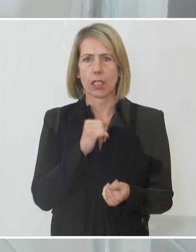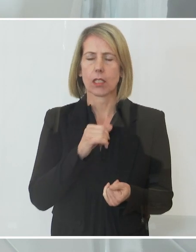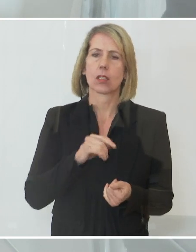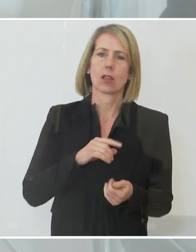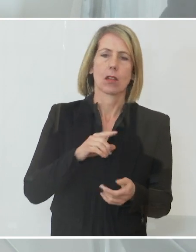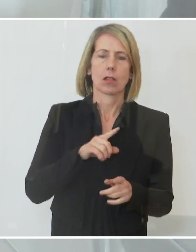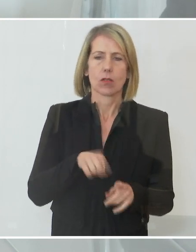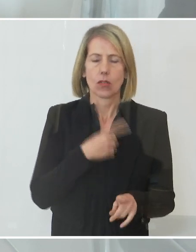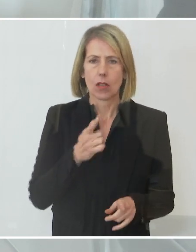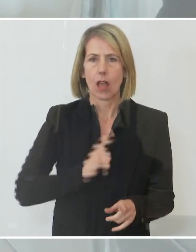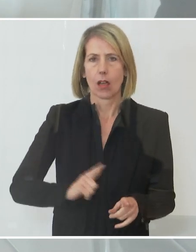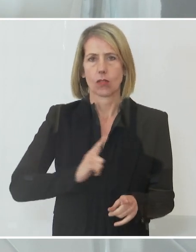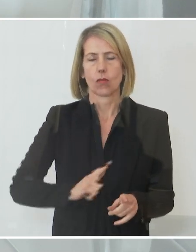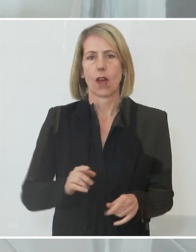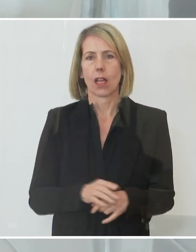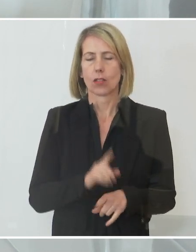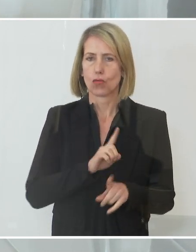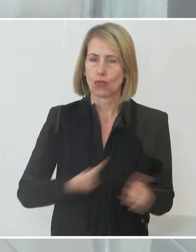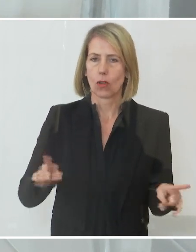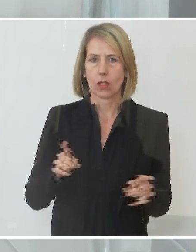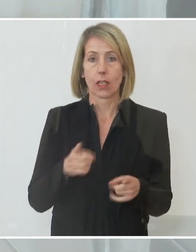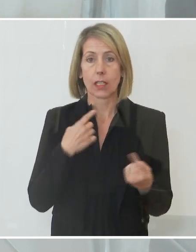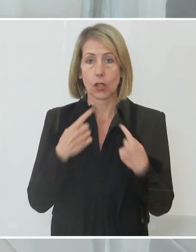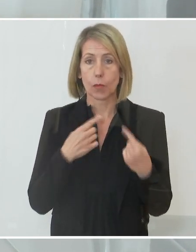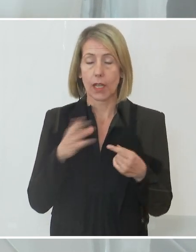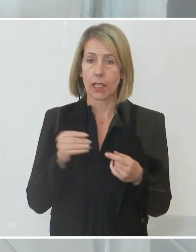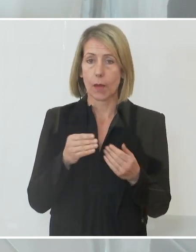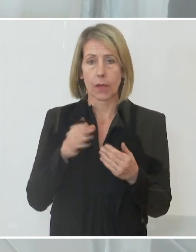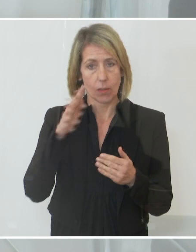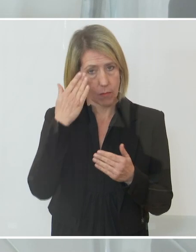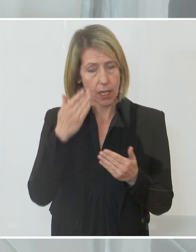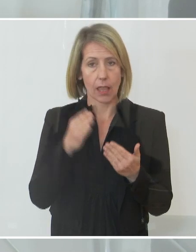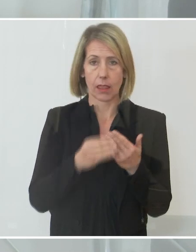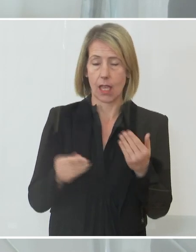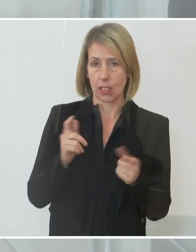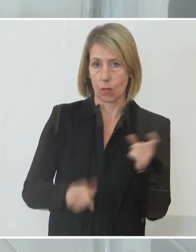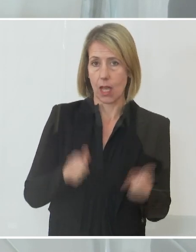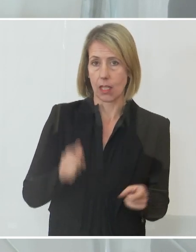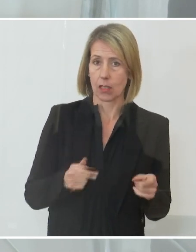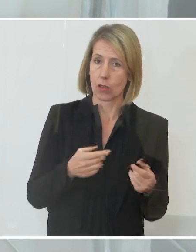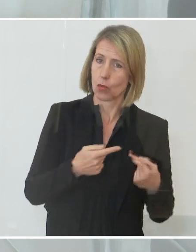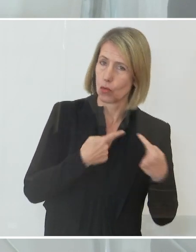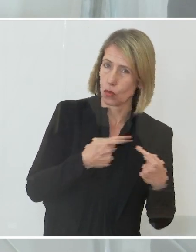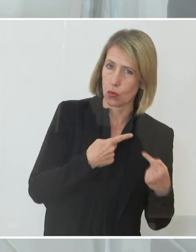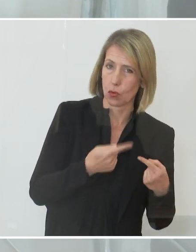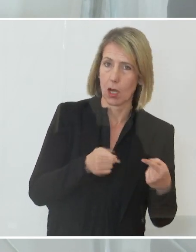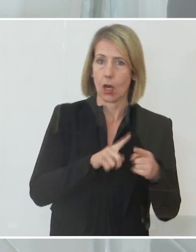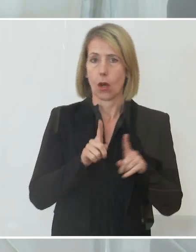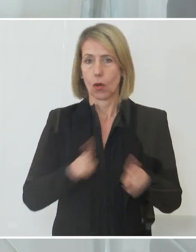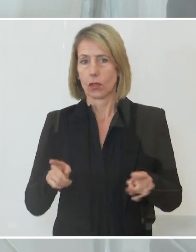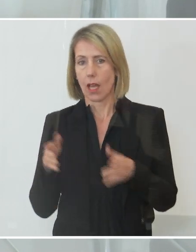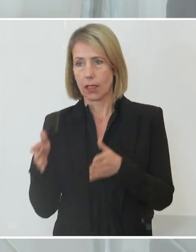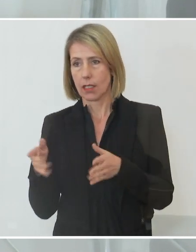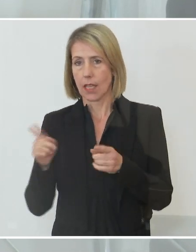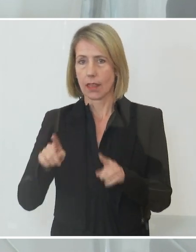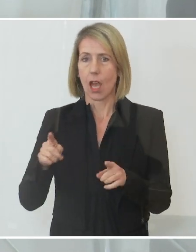die Gespräche mit renommierten Expertinnen und Experten auf der einen Seite zu führen, aber auch mit den